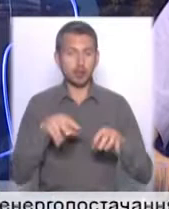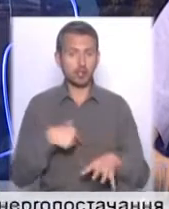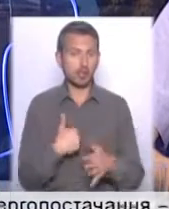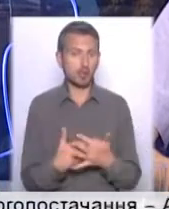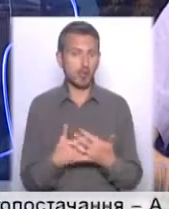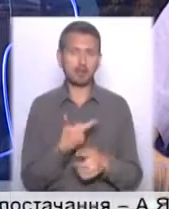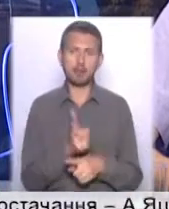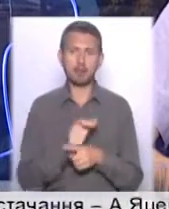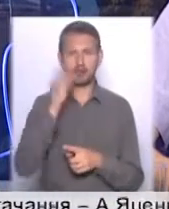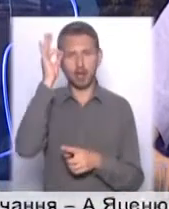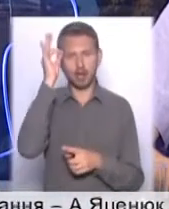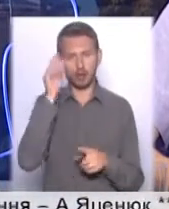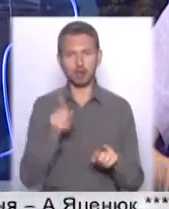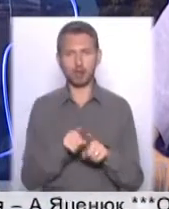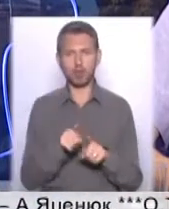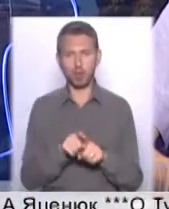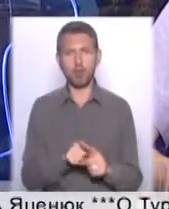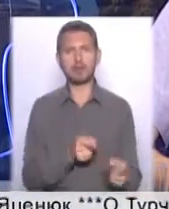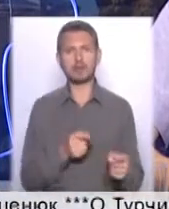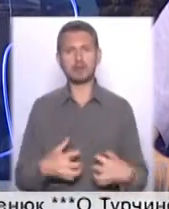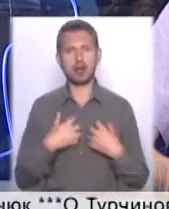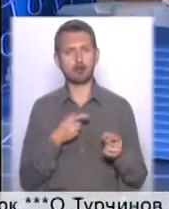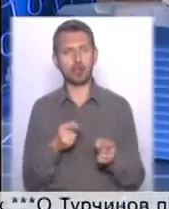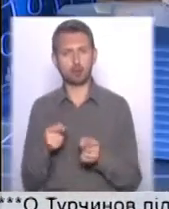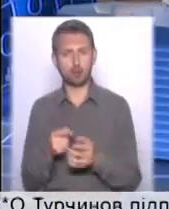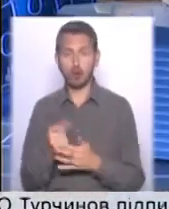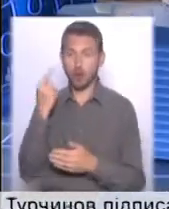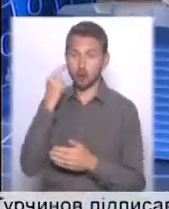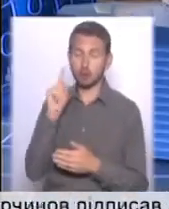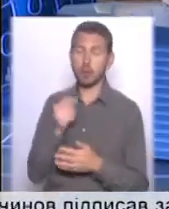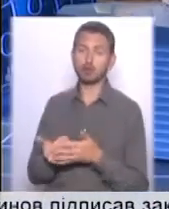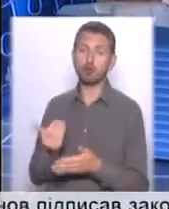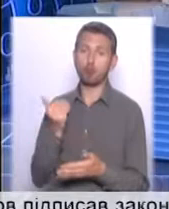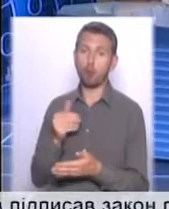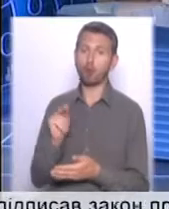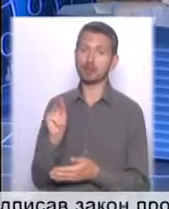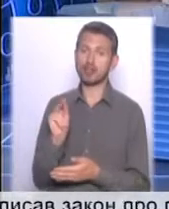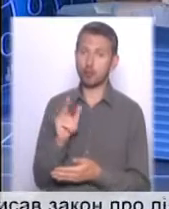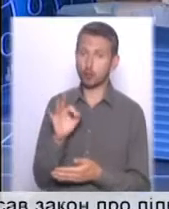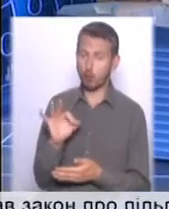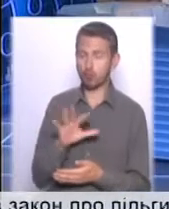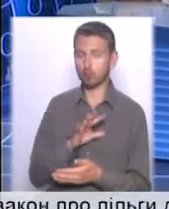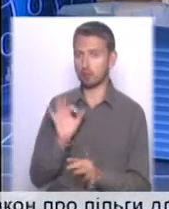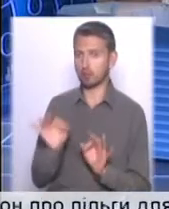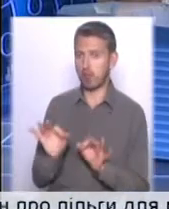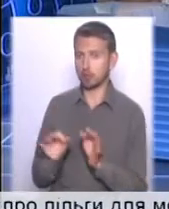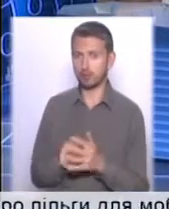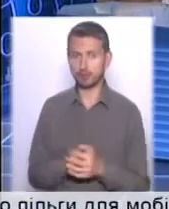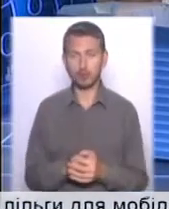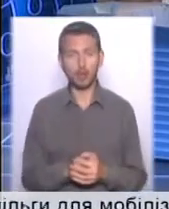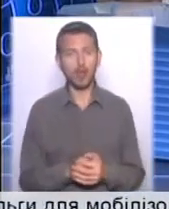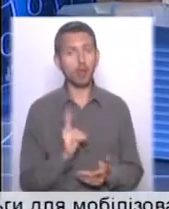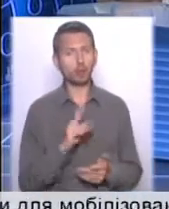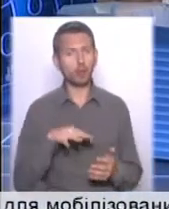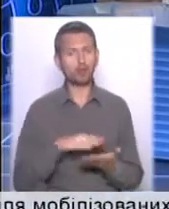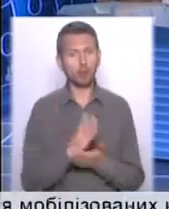більше нагадує такого собі роду страшилку. Ну думали, що до Черновецького, можливо, все було більше менше. з 2006-го якраз воно? в політиці київській